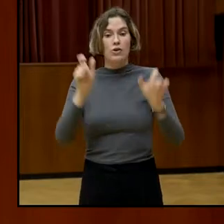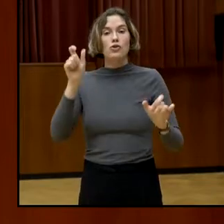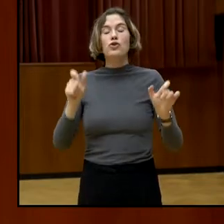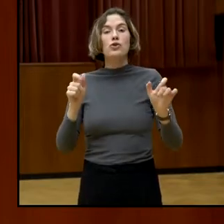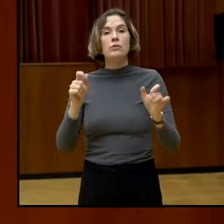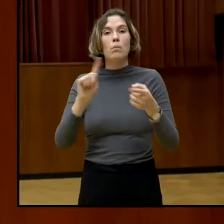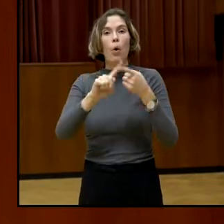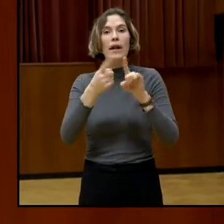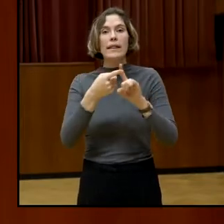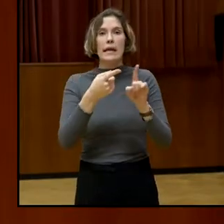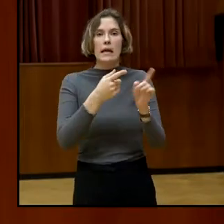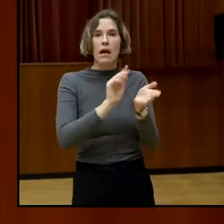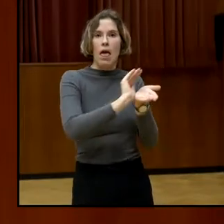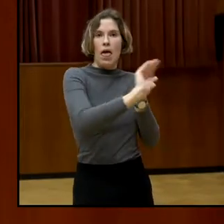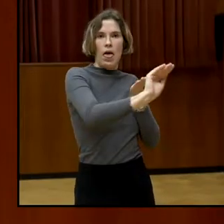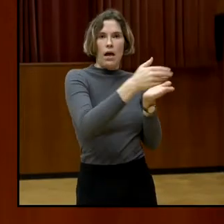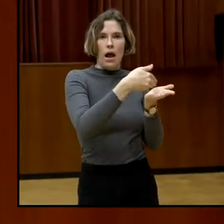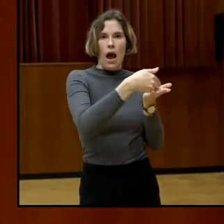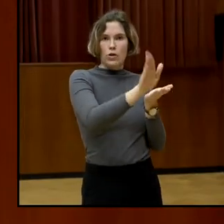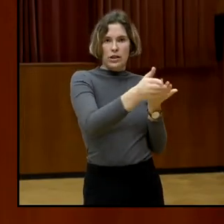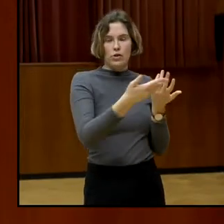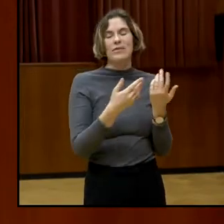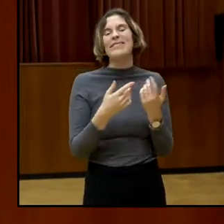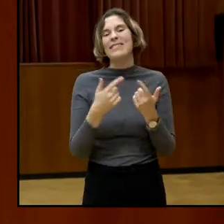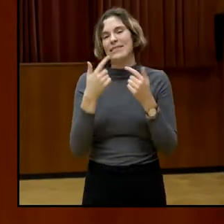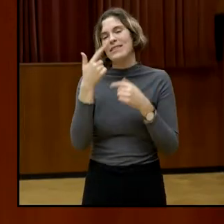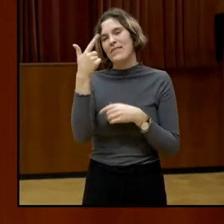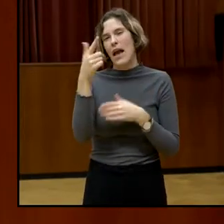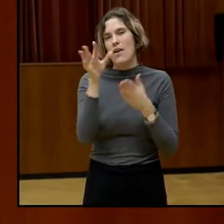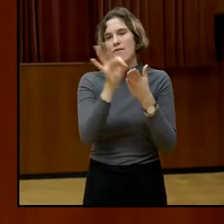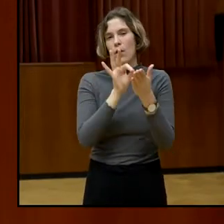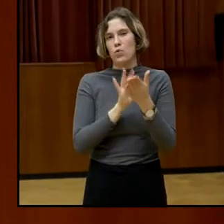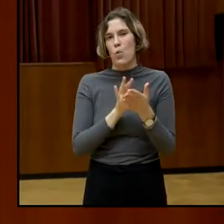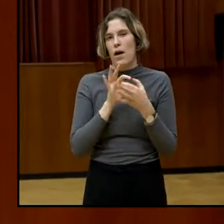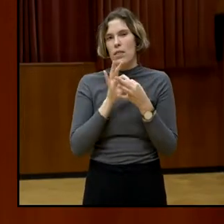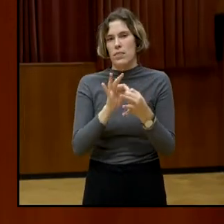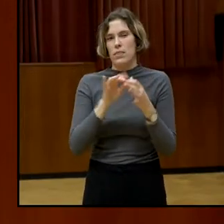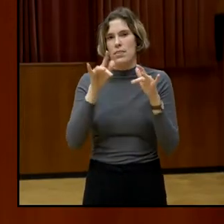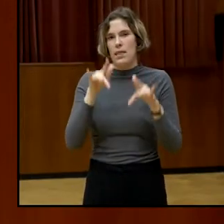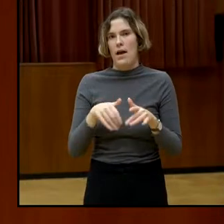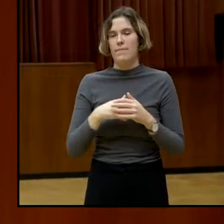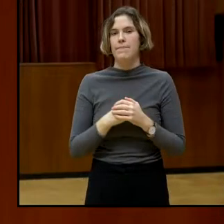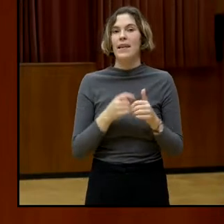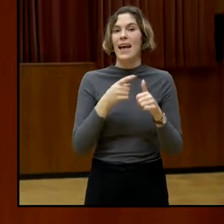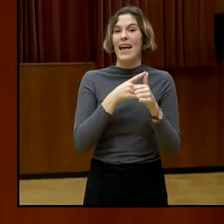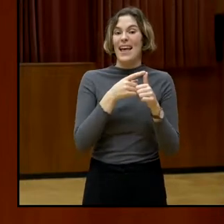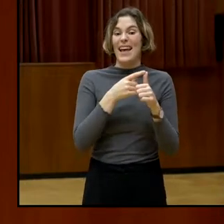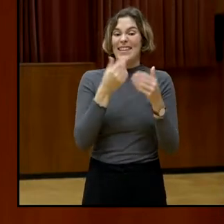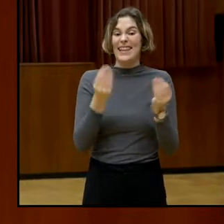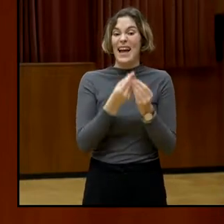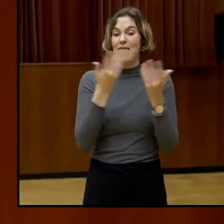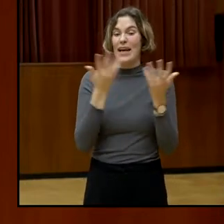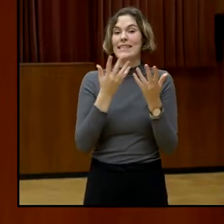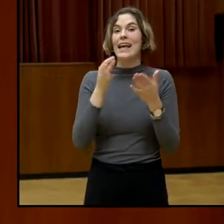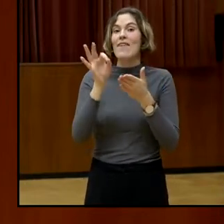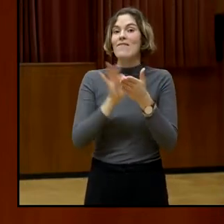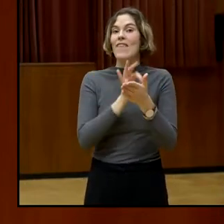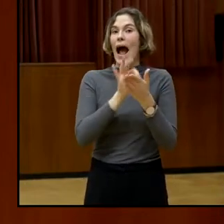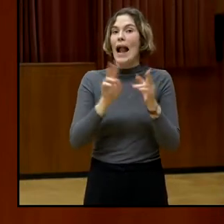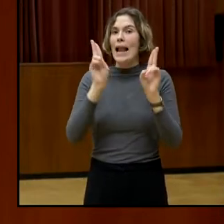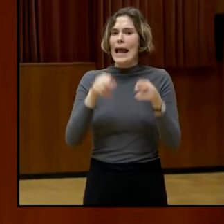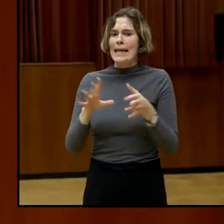hängt im Grunde genommen mit zwei Faktoren zusammen. Das eine ist die strikte Koppelung des Wahlrechts an die